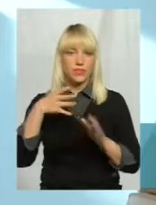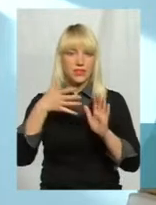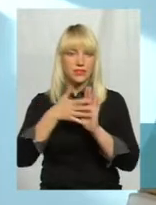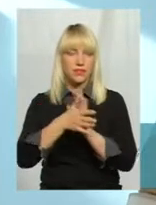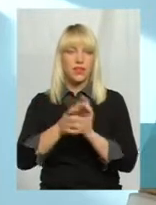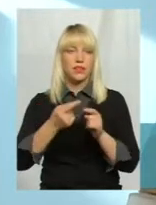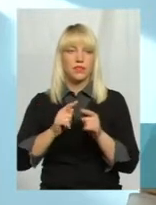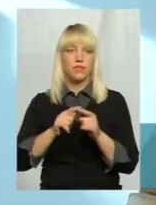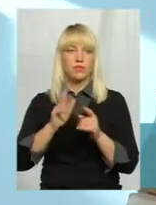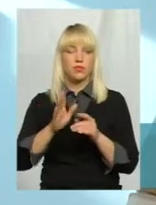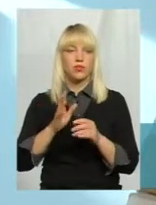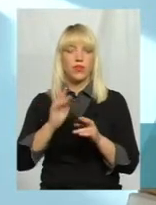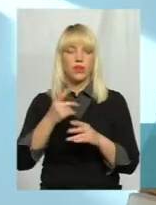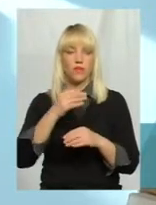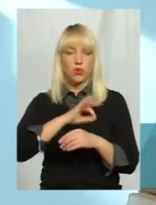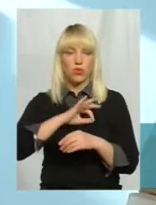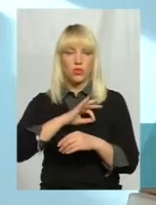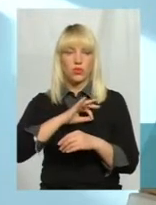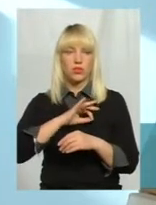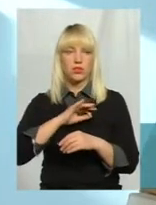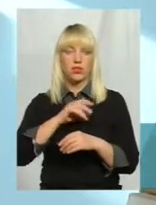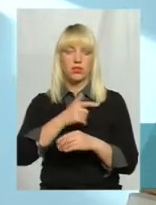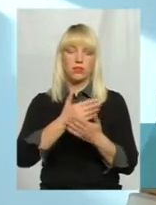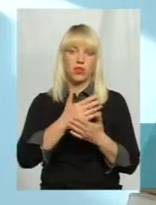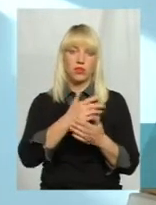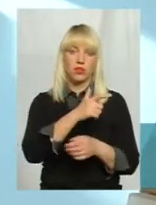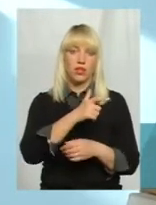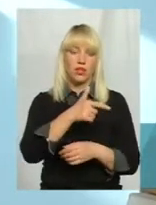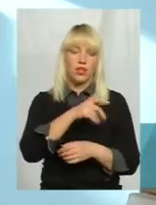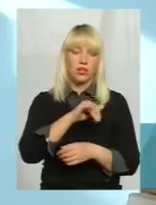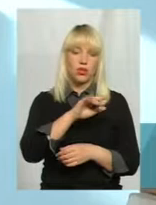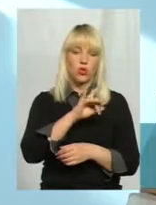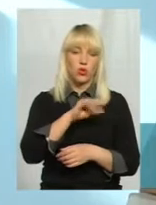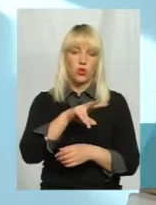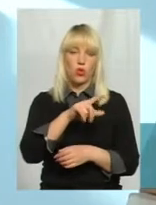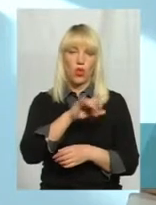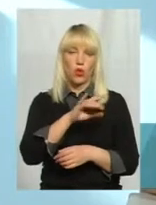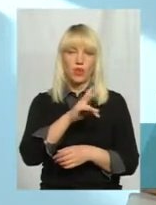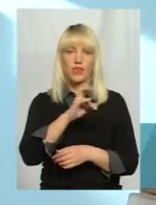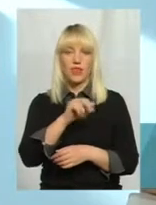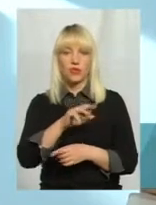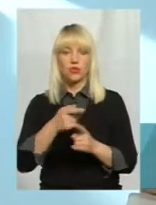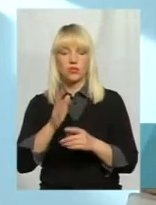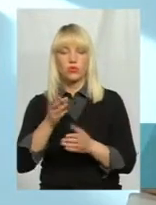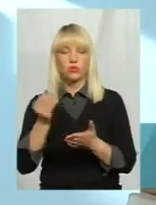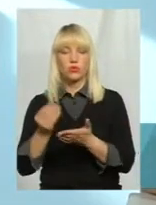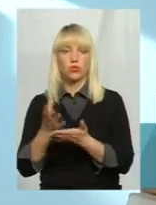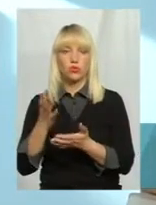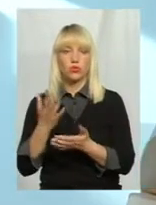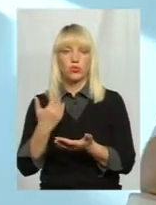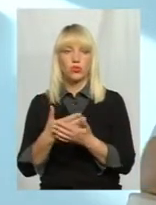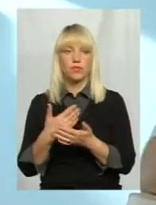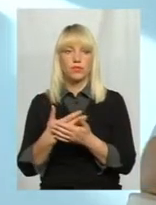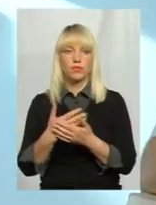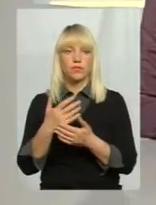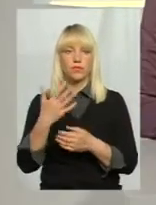сьогодні з використання гіпохлоріту натрію, то це буде дорожче, якщо брати на нашу кількість, ну, порядок цифр,